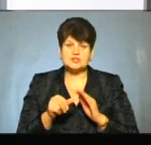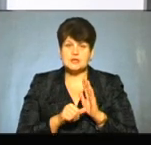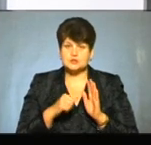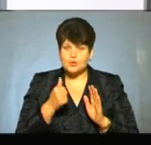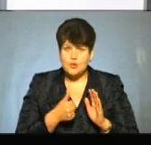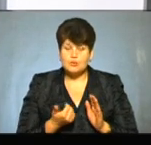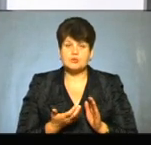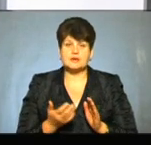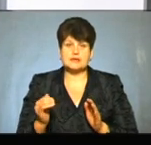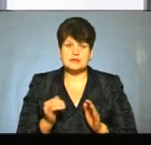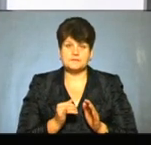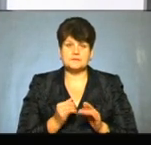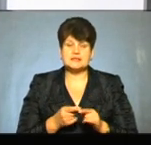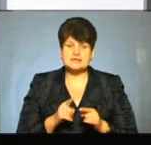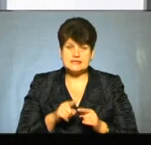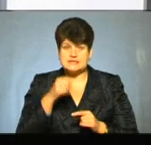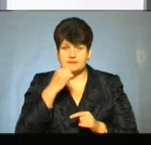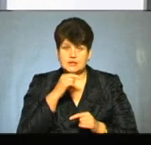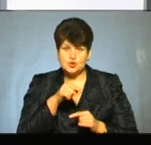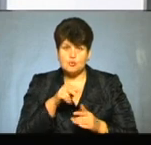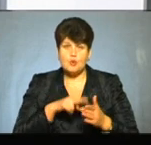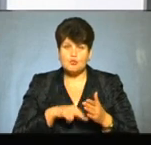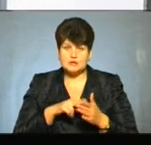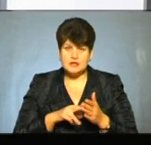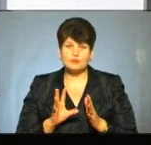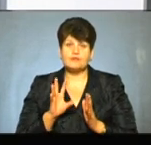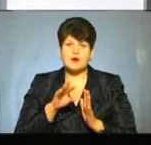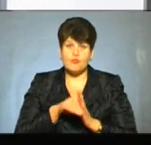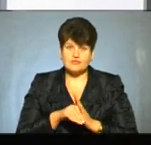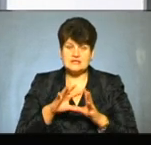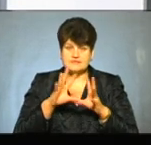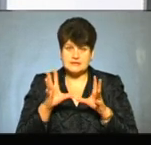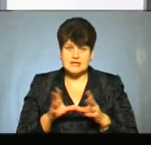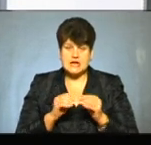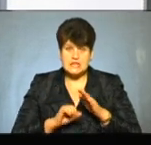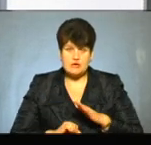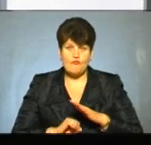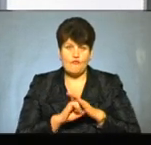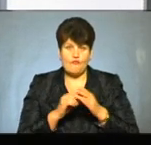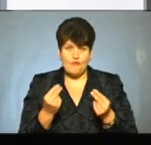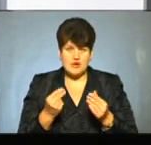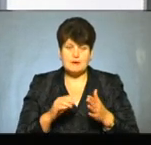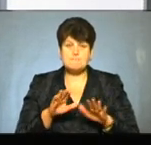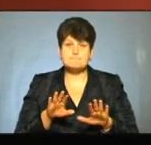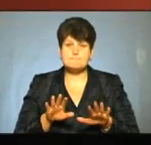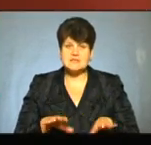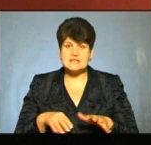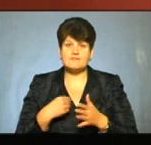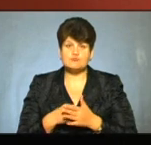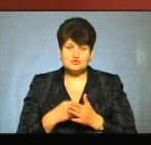року, так, і саме завдяки цьому податку, який зараховується до загальних фондів місцевих бюджетів,